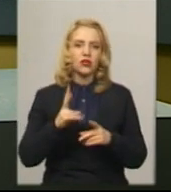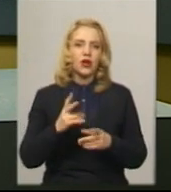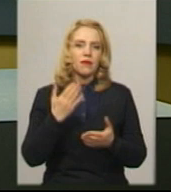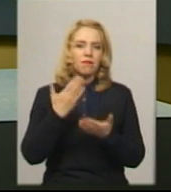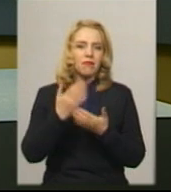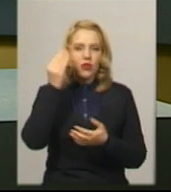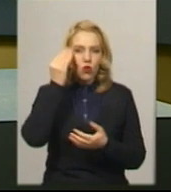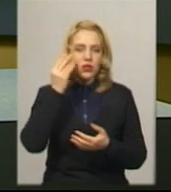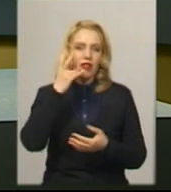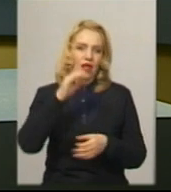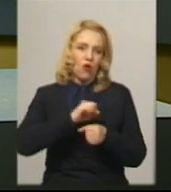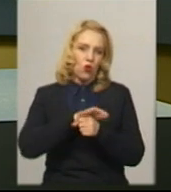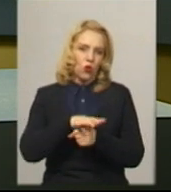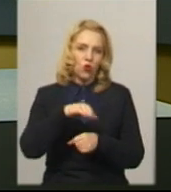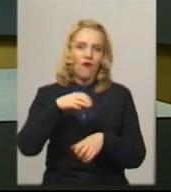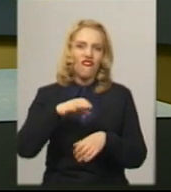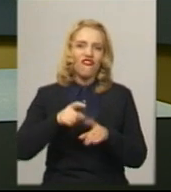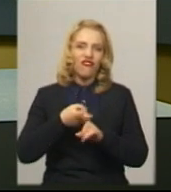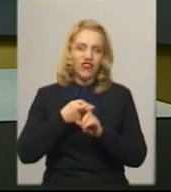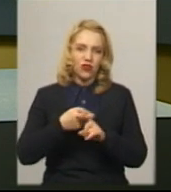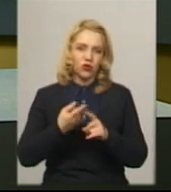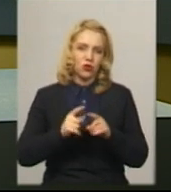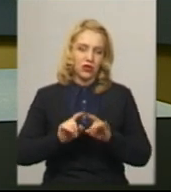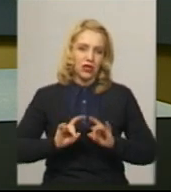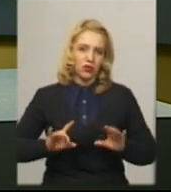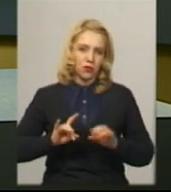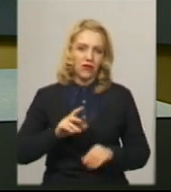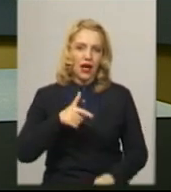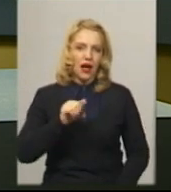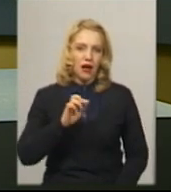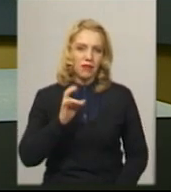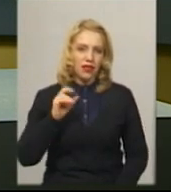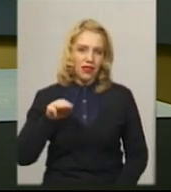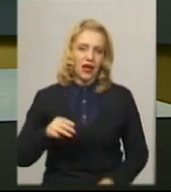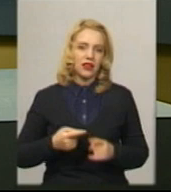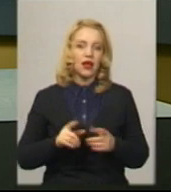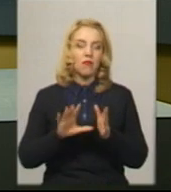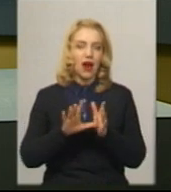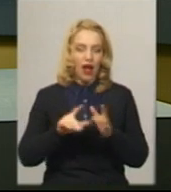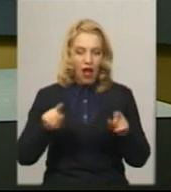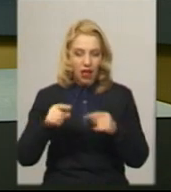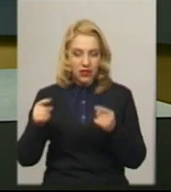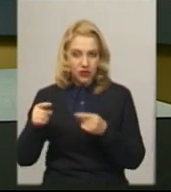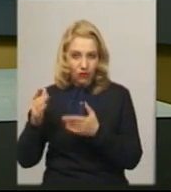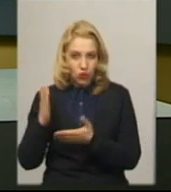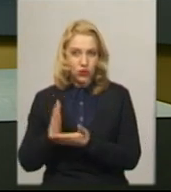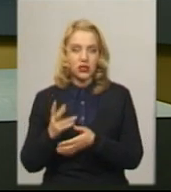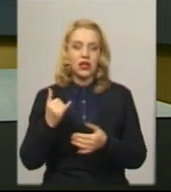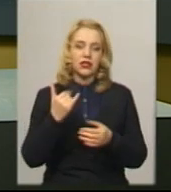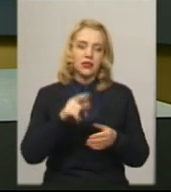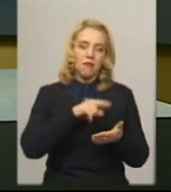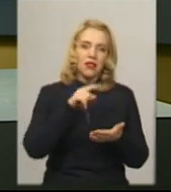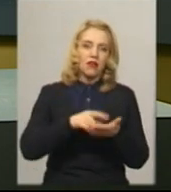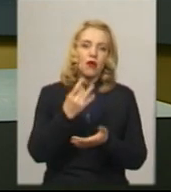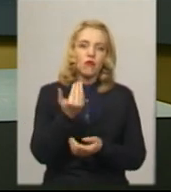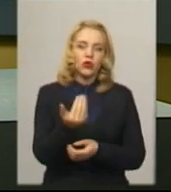Про це розповів голова Хмельницької ОДА Дмитро Габінет. Бригади створені, зараз вирішується питання про їх оснащення. До складу